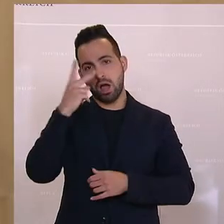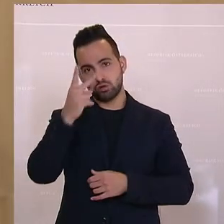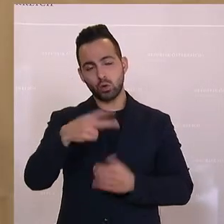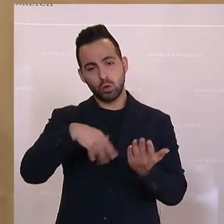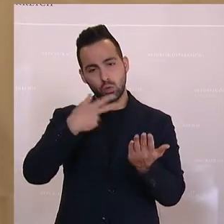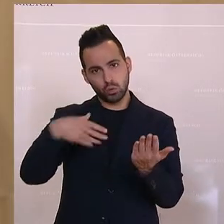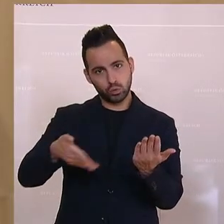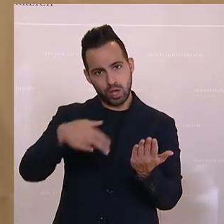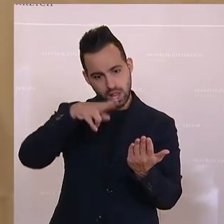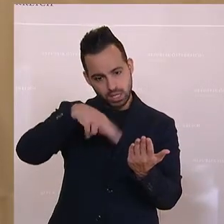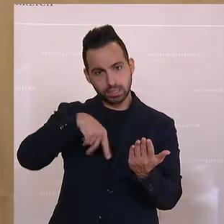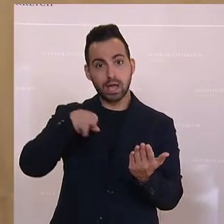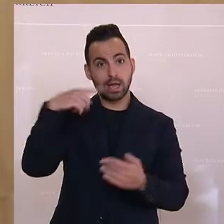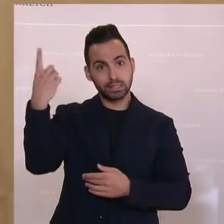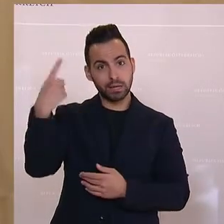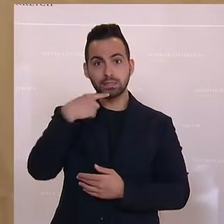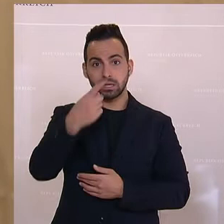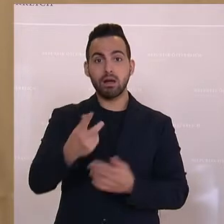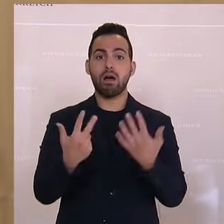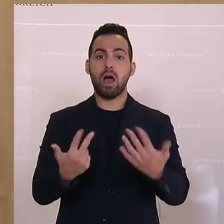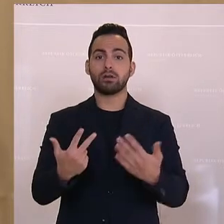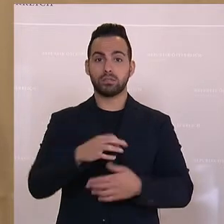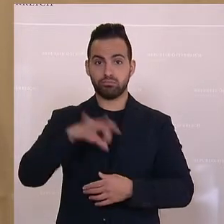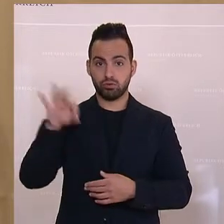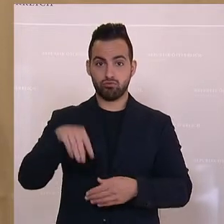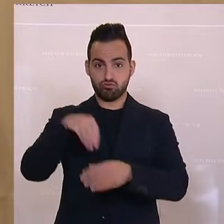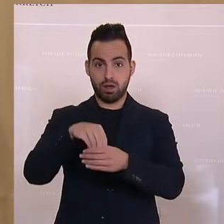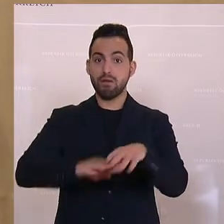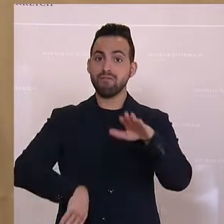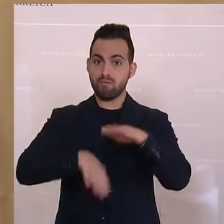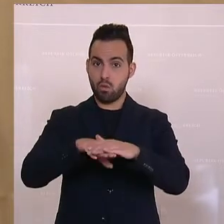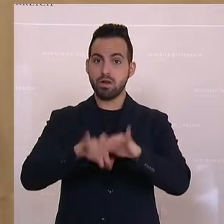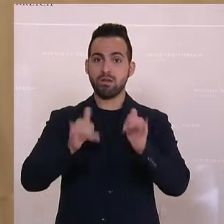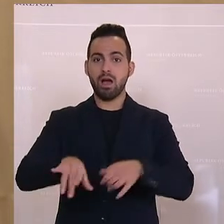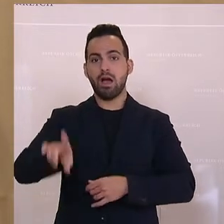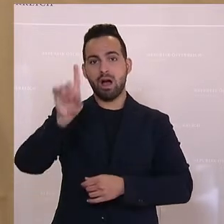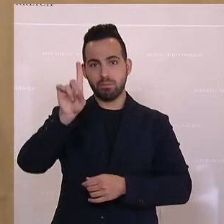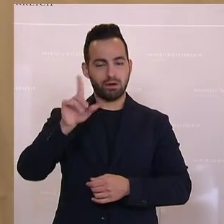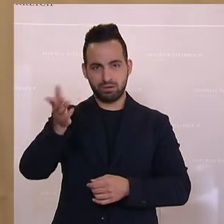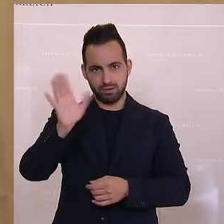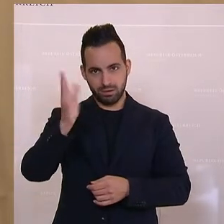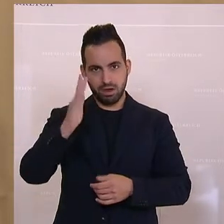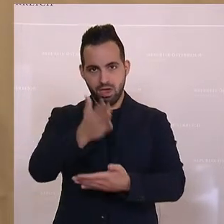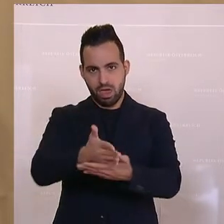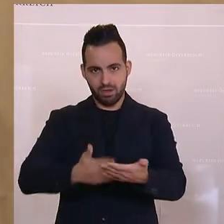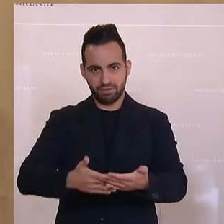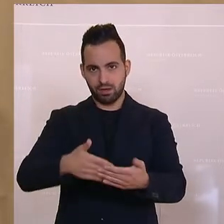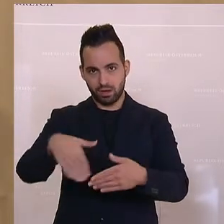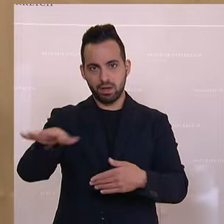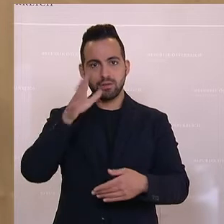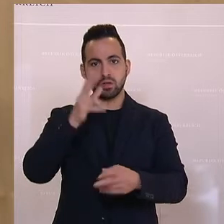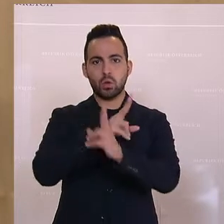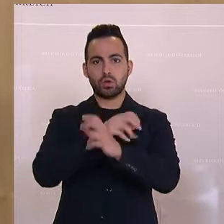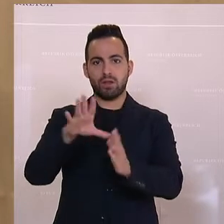durchlesen, der sagt, wir haben zu 80 Prozent der Speicher gefüllt, aber es wird nur rund die Hälfte für